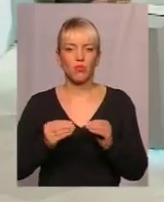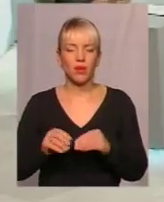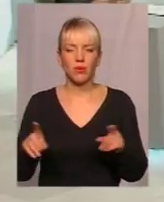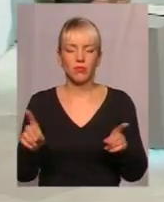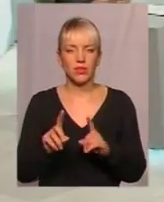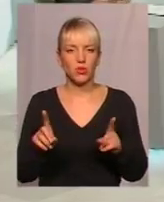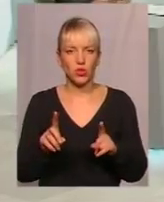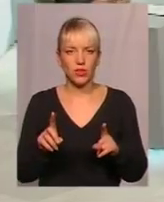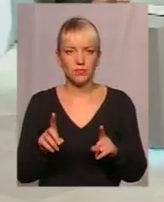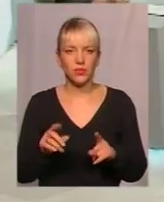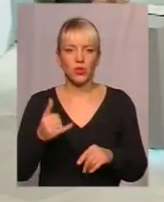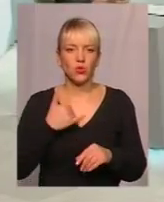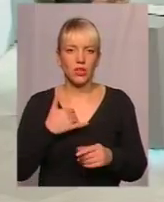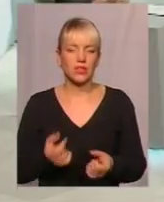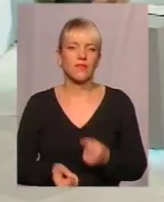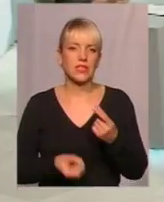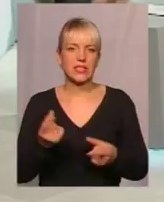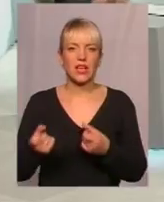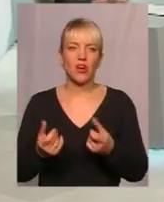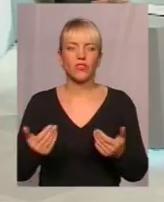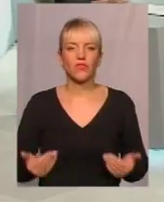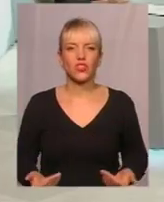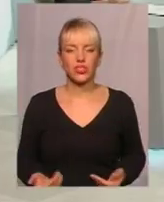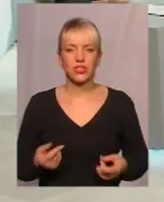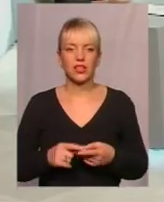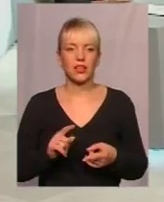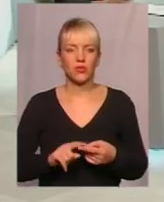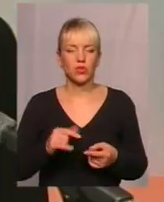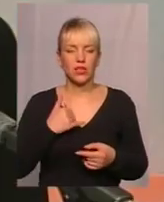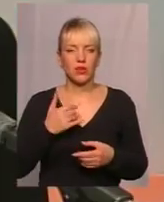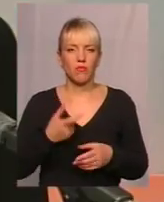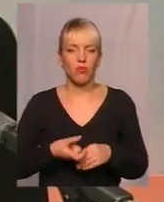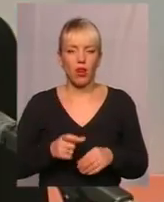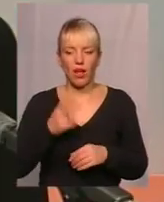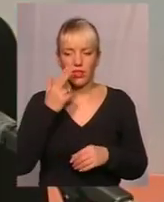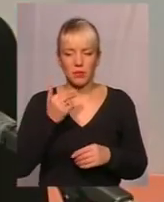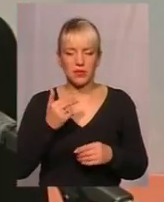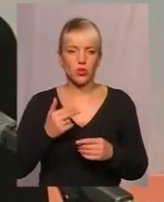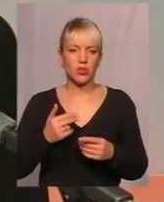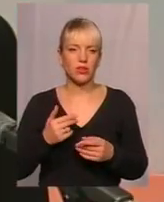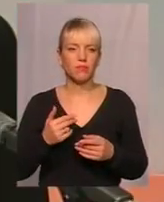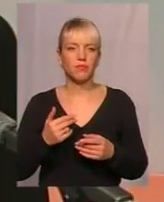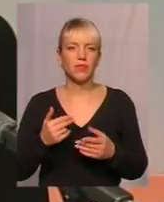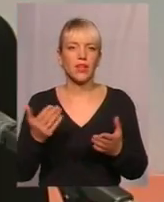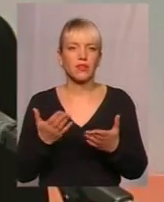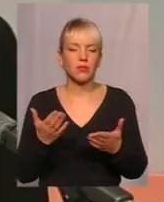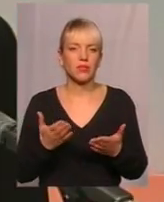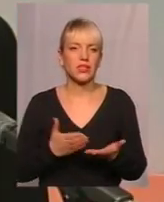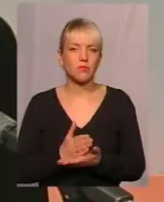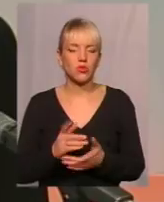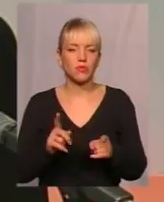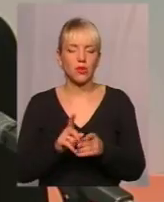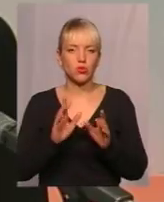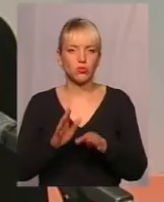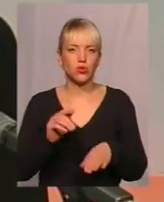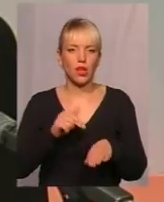у нас возникають в житті, більш адаптационним якимось способом. Будуть затронуты